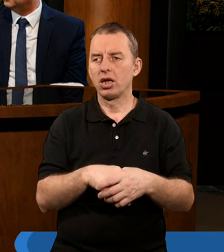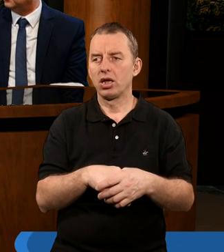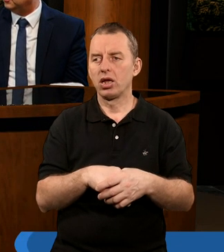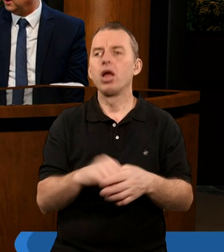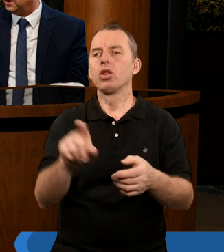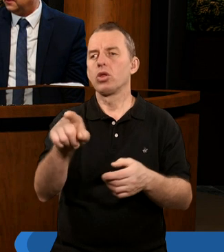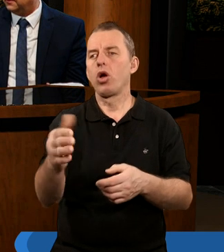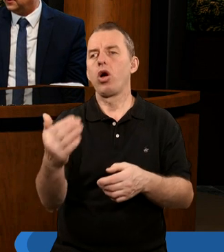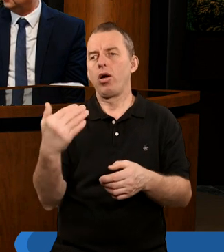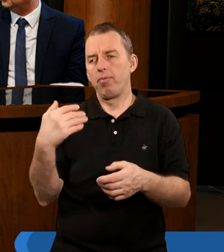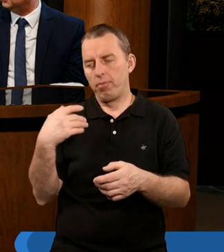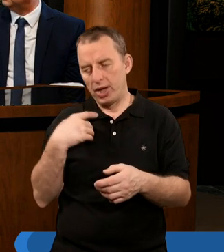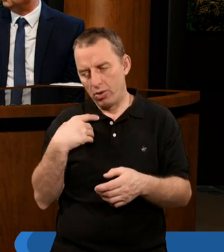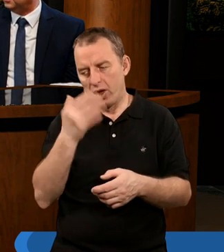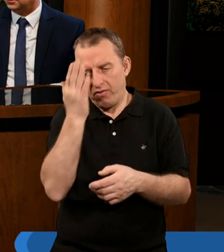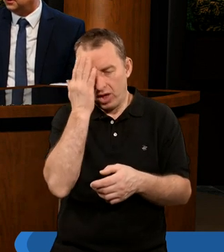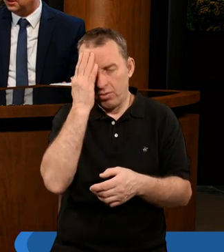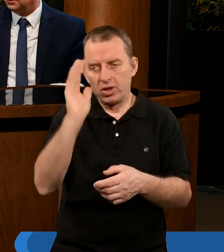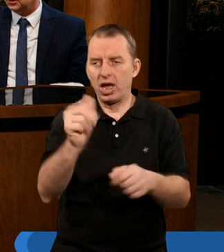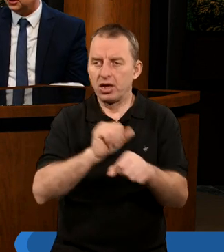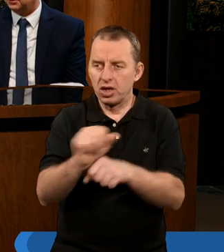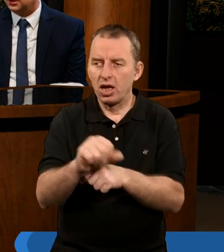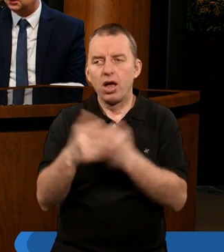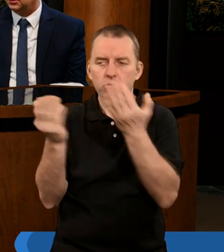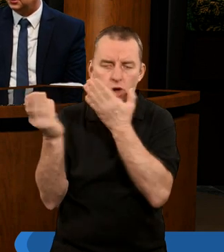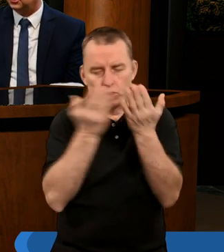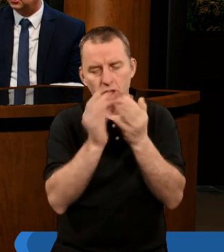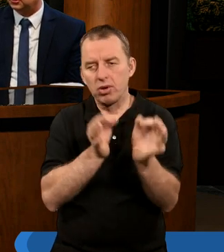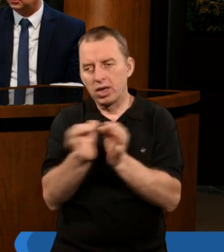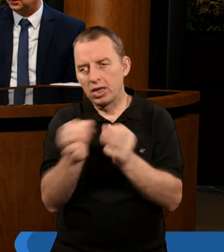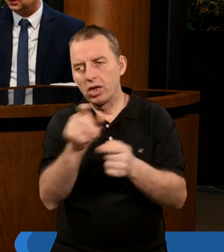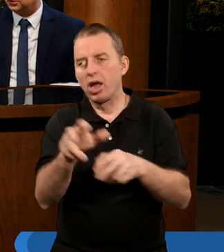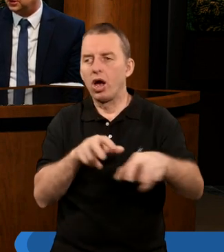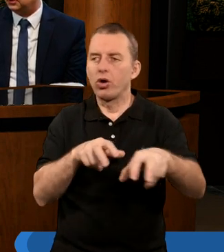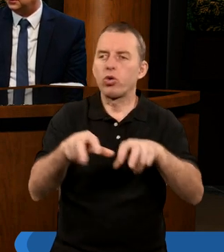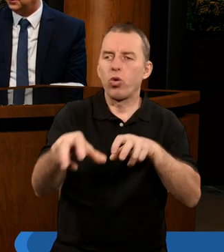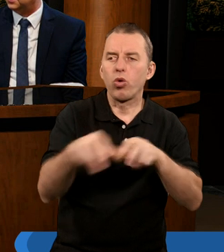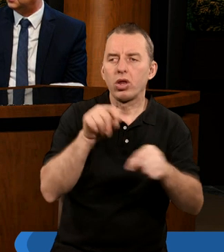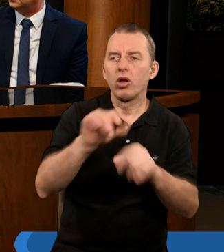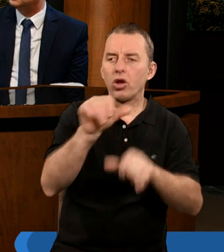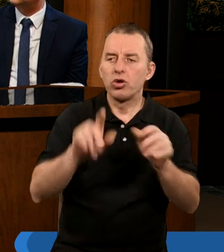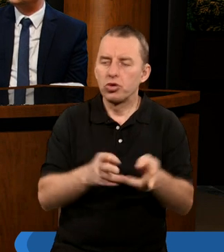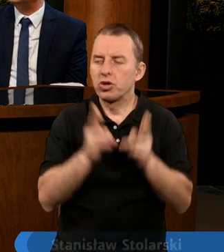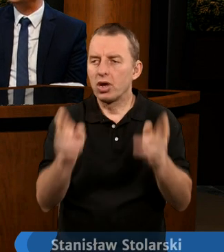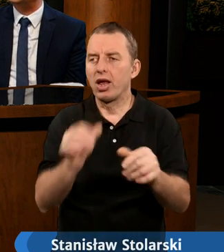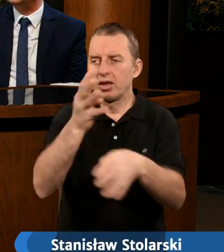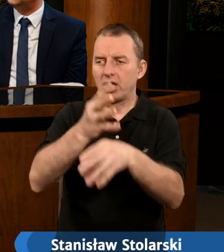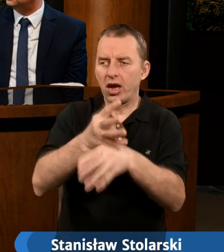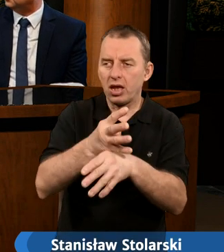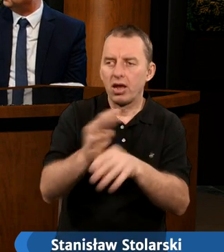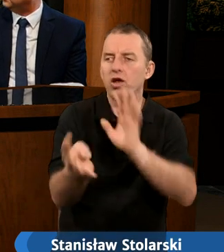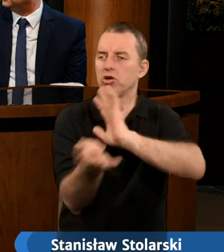To była wiadomość jak miód, kiedy przeczytamy historię tego ruchu, tego, co działo się w latach 40.